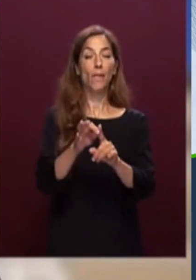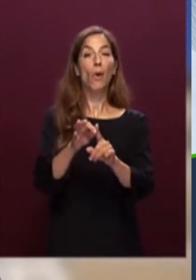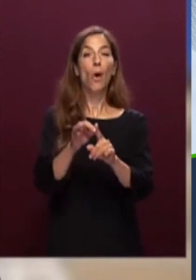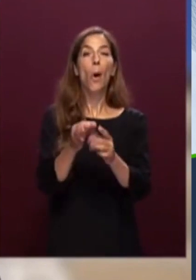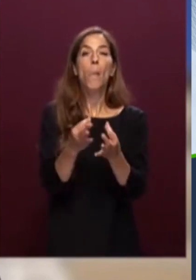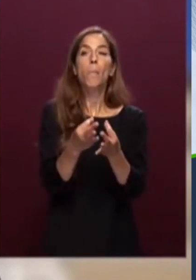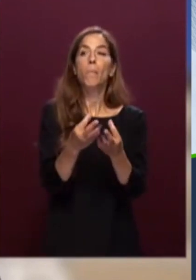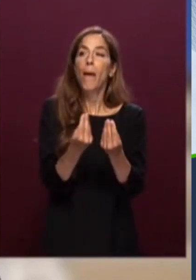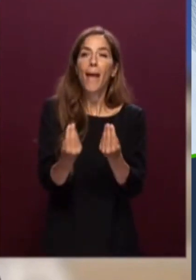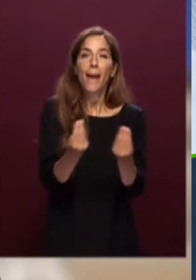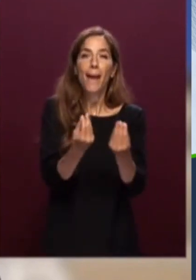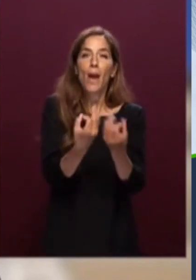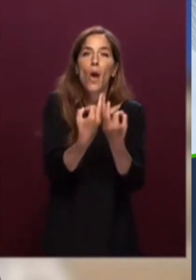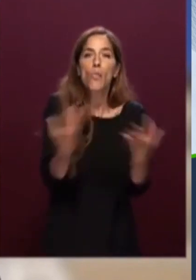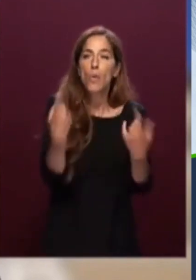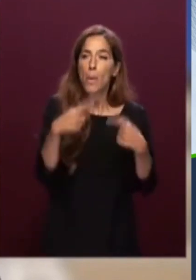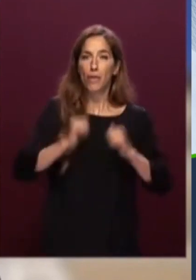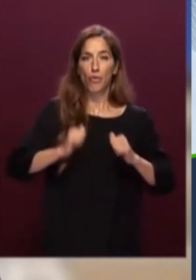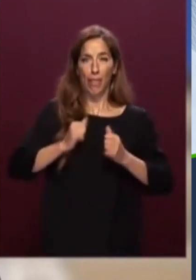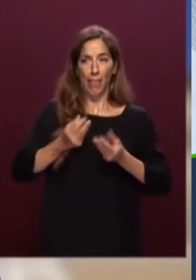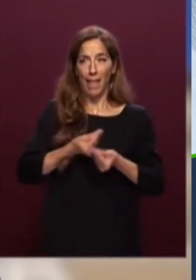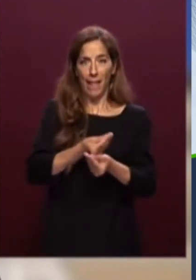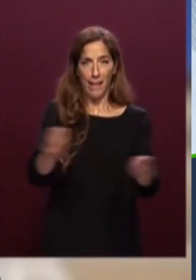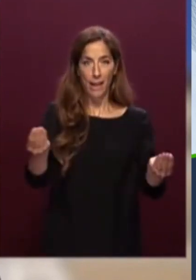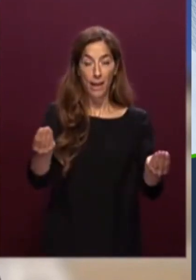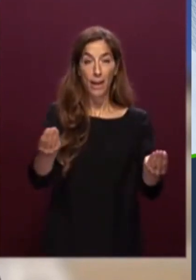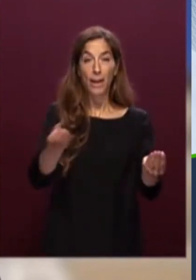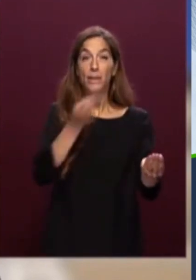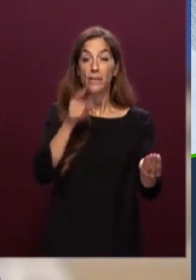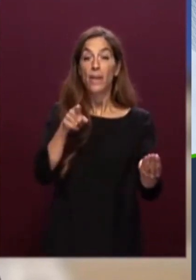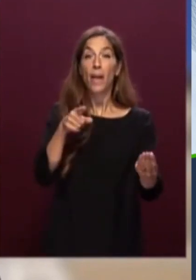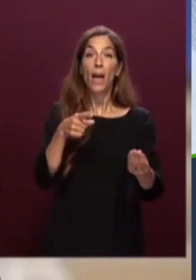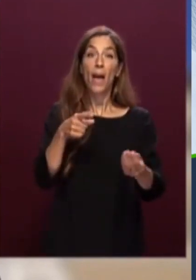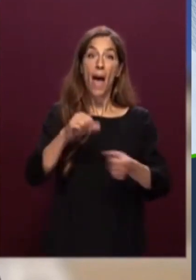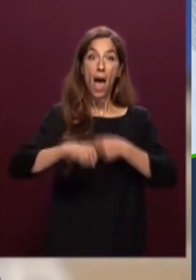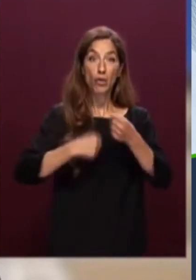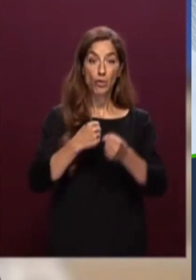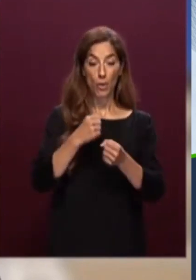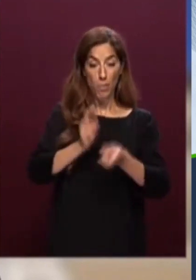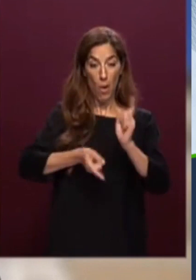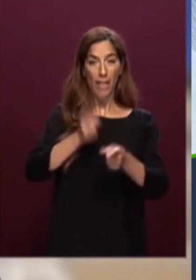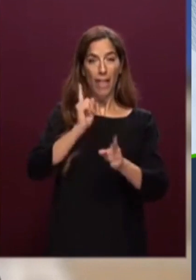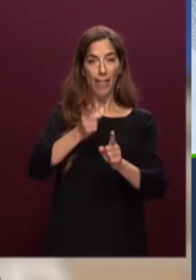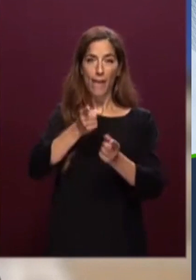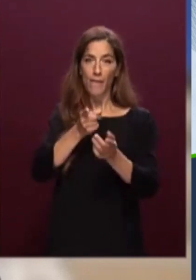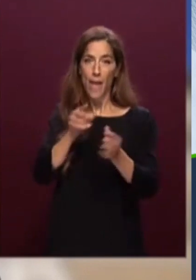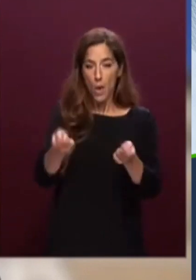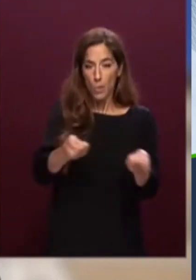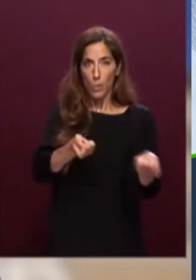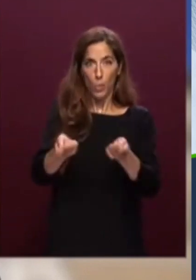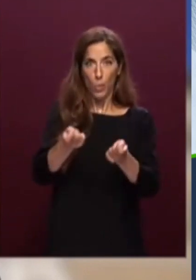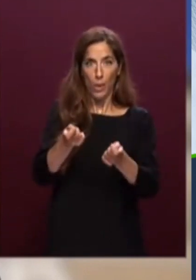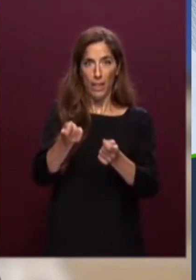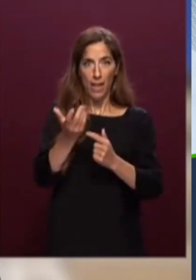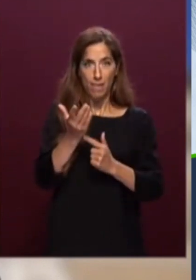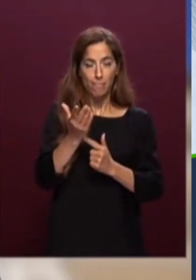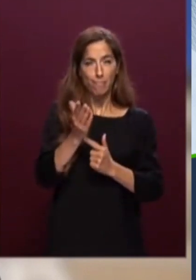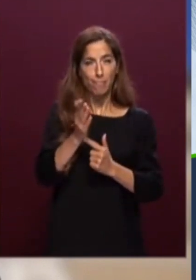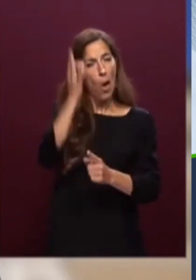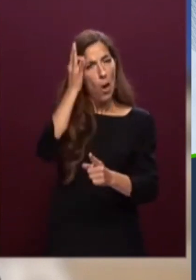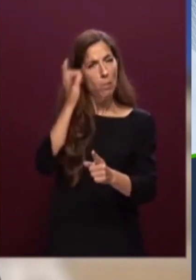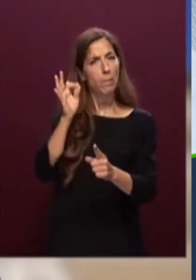i valori e gli ideali che orientano le azioni politiche il mio impegno sarà di rappresentare e coadiuvare l'azione